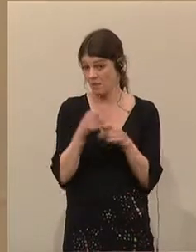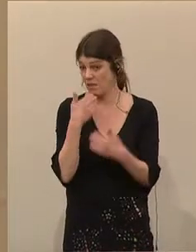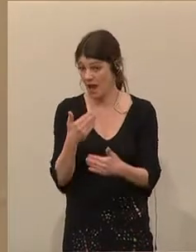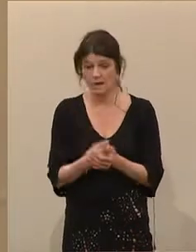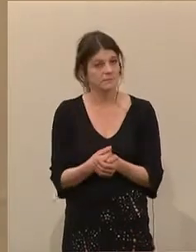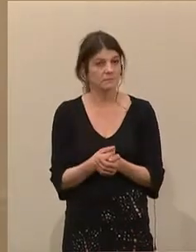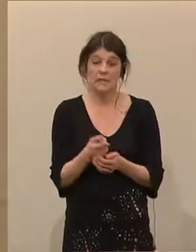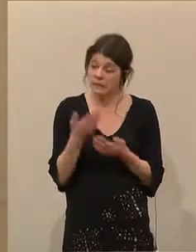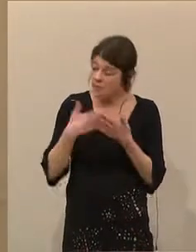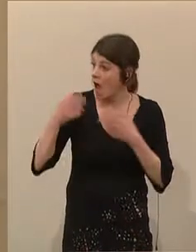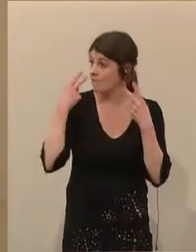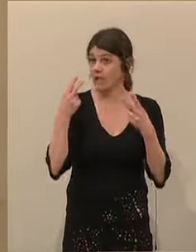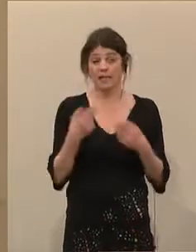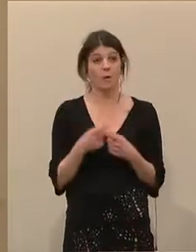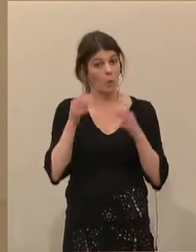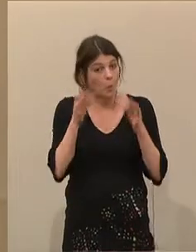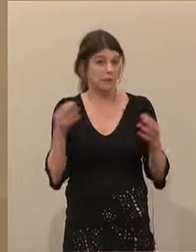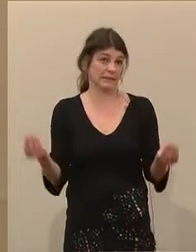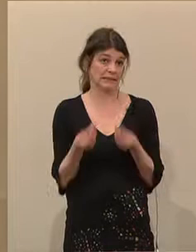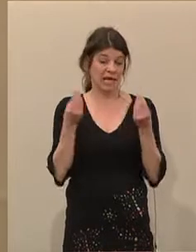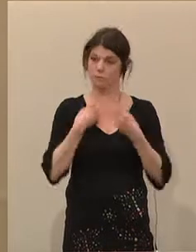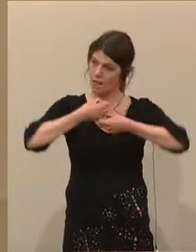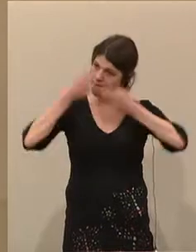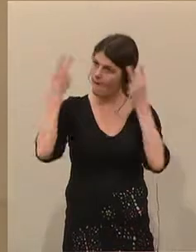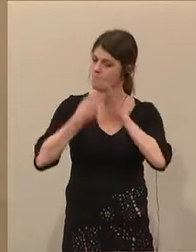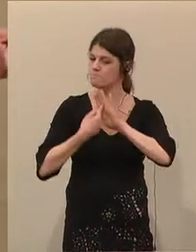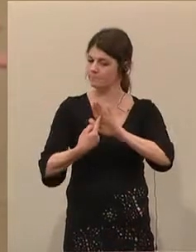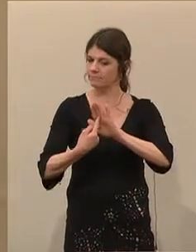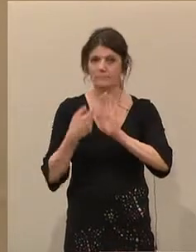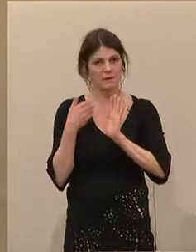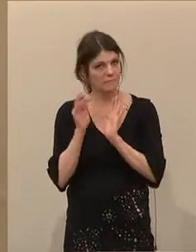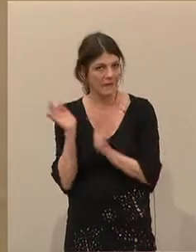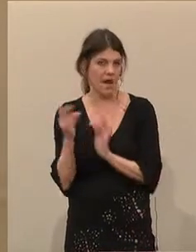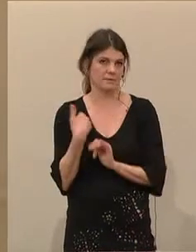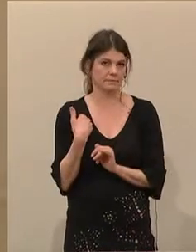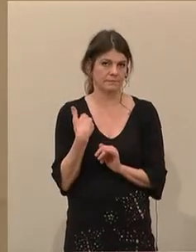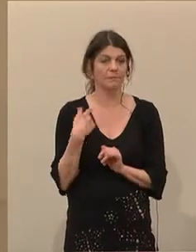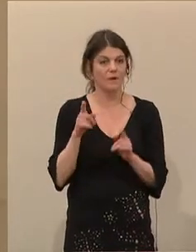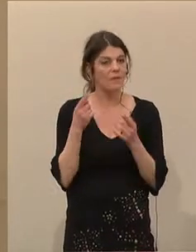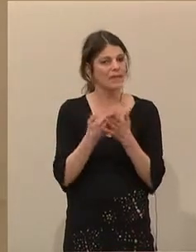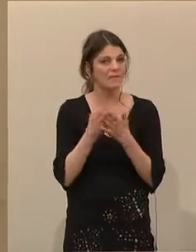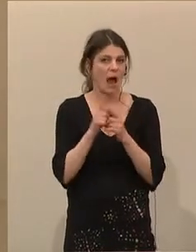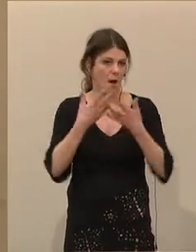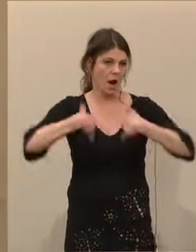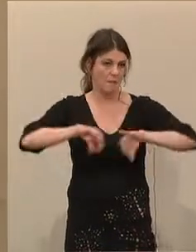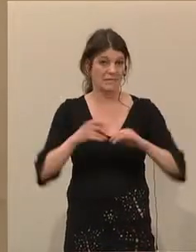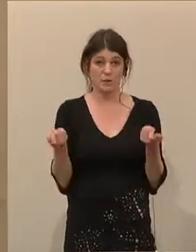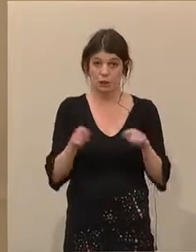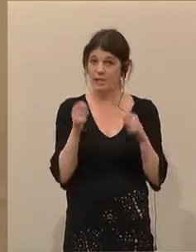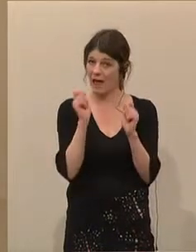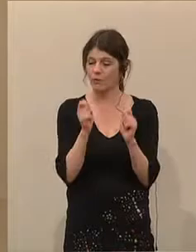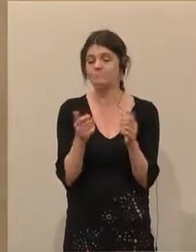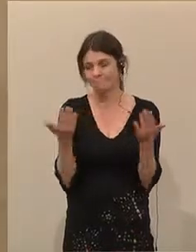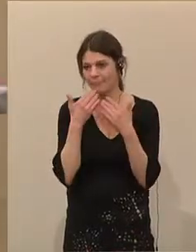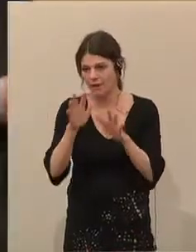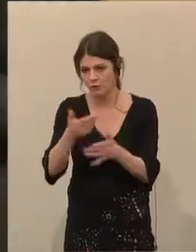ist eine absolut wichtige und gute Geschichte, hier ein klares Zeichen zu setzen, damit auch der gemeinsame Entschließungsantrag. Dankeschön.